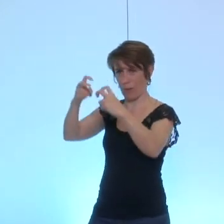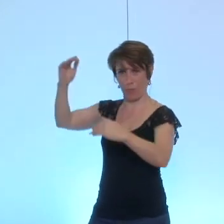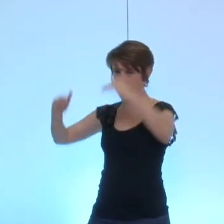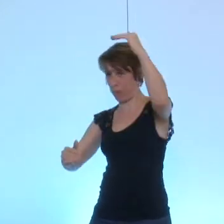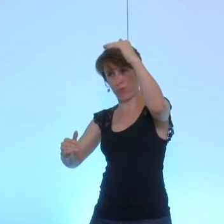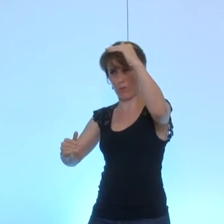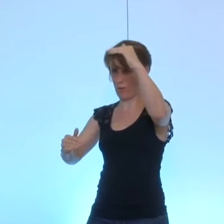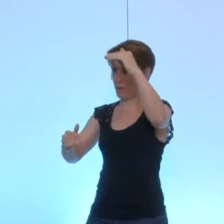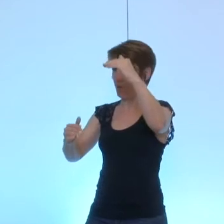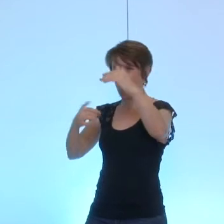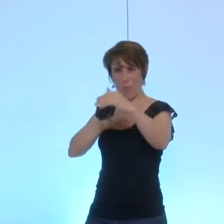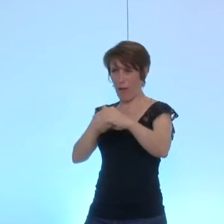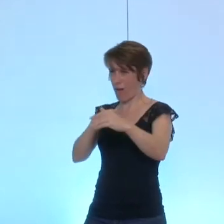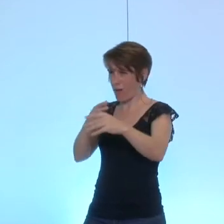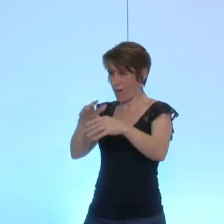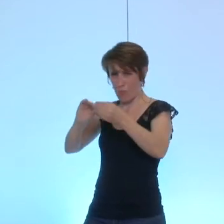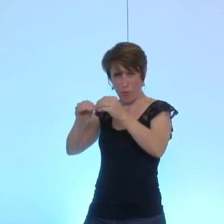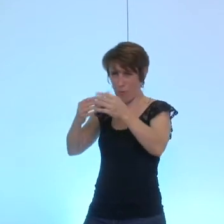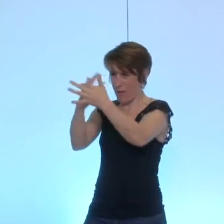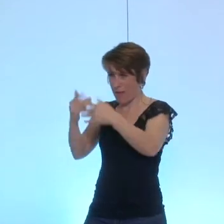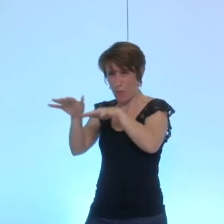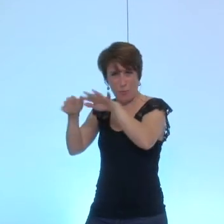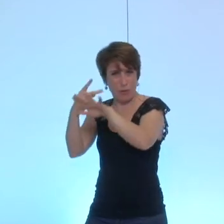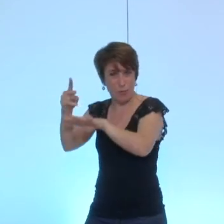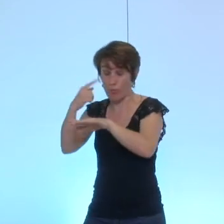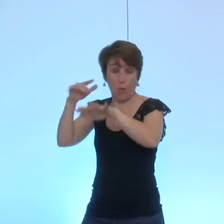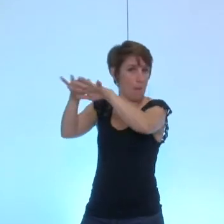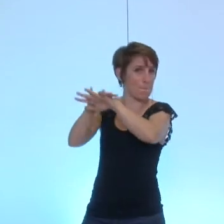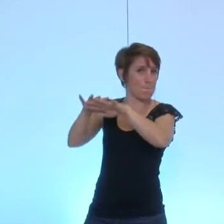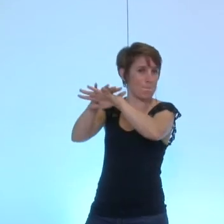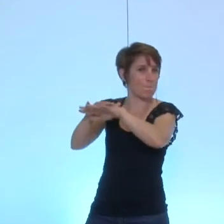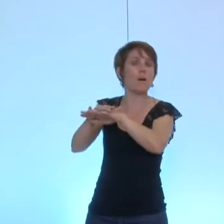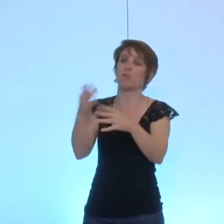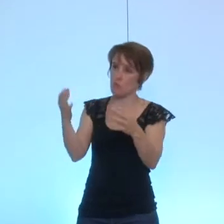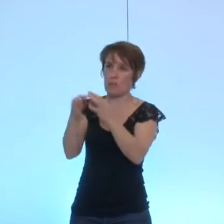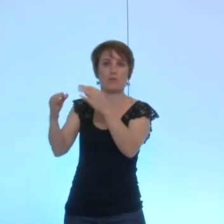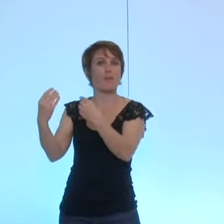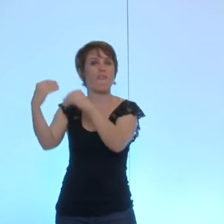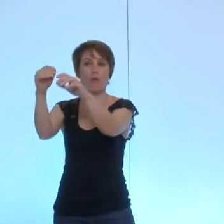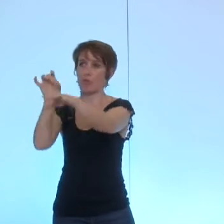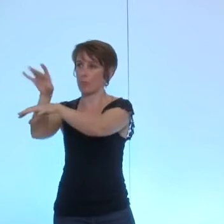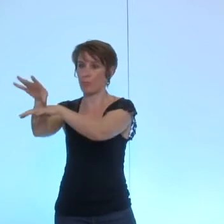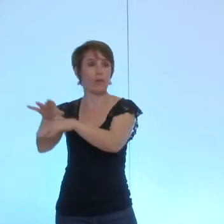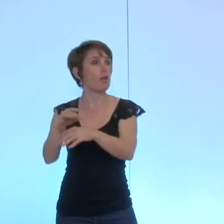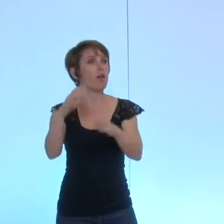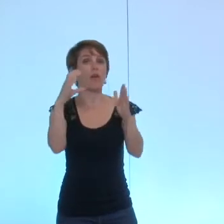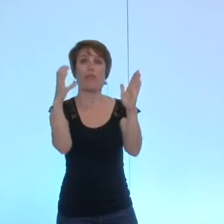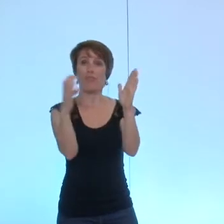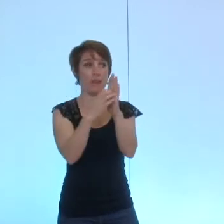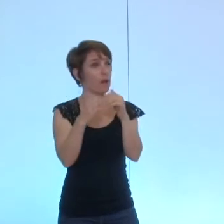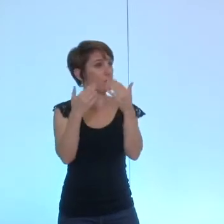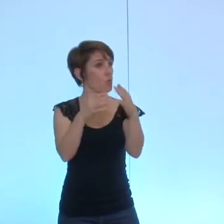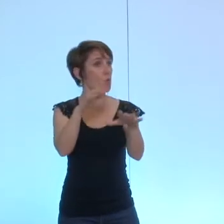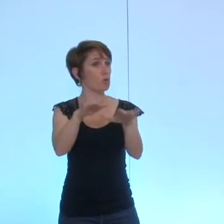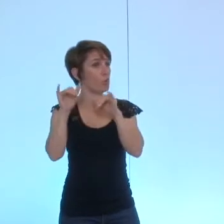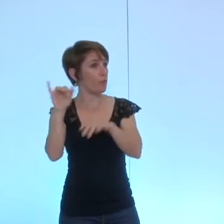du mode de calcul donc je vous propose d'approuver cette délibération qui s'abstient qui est